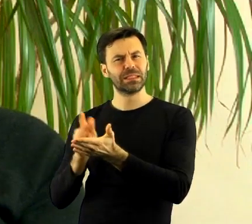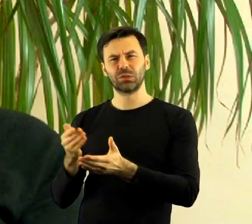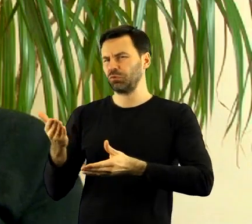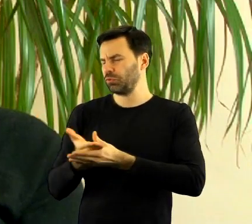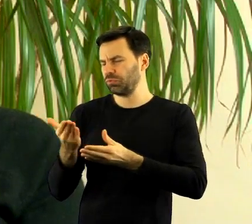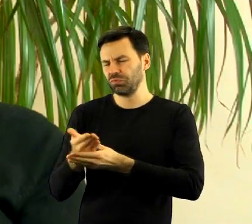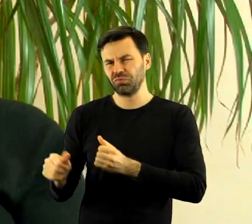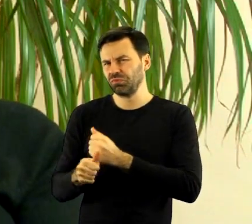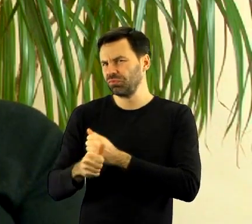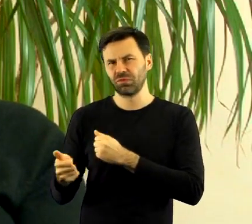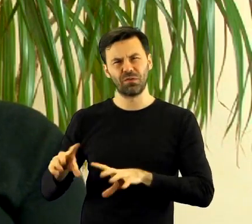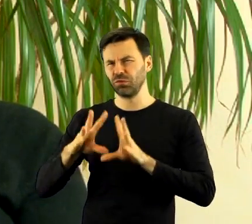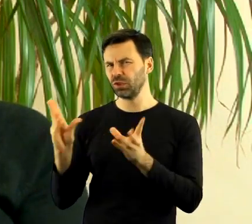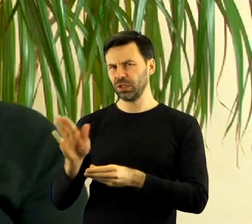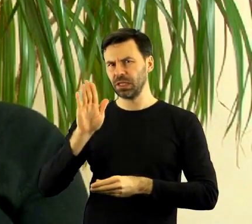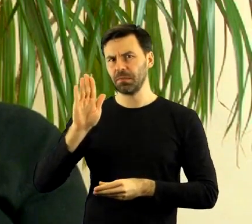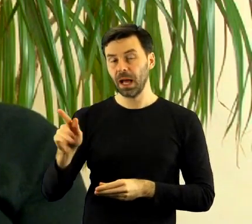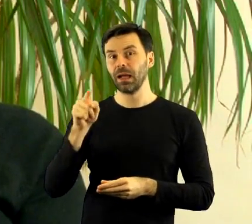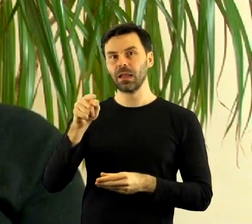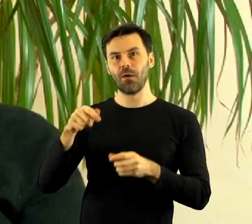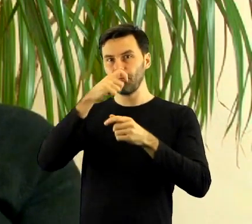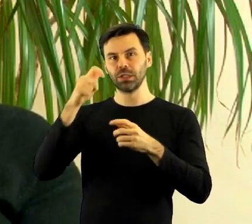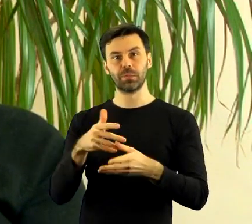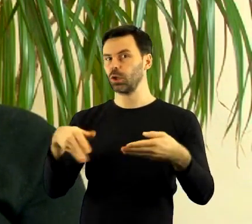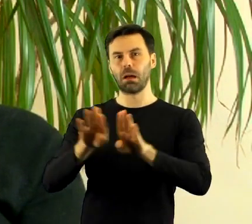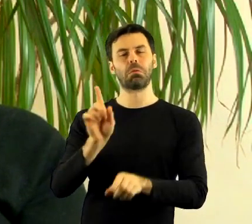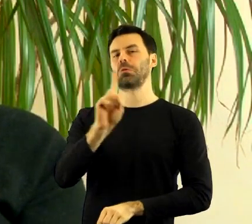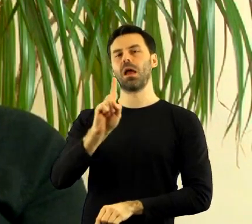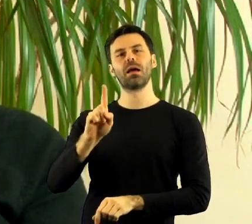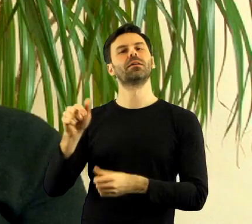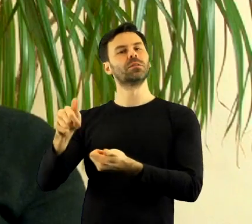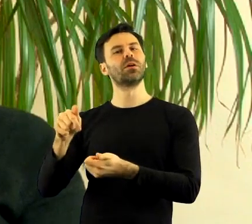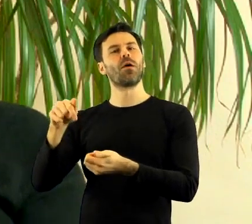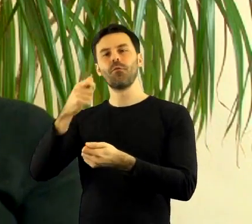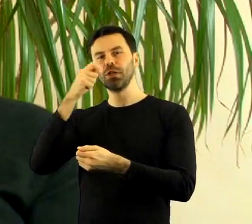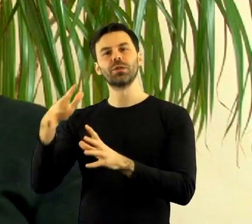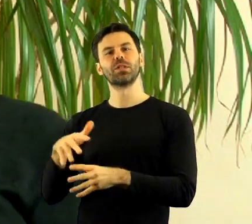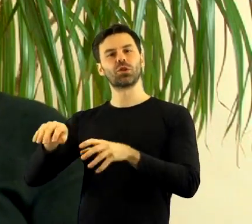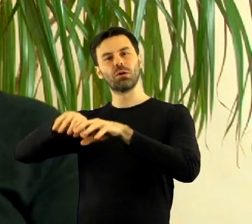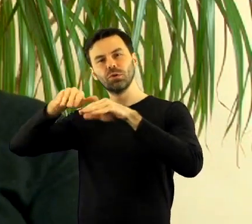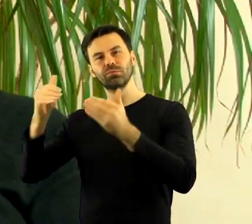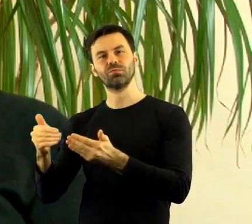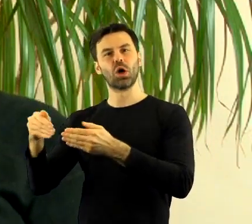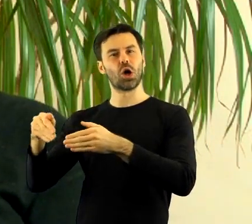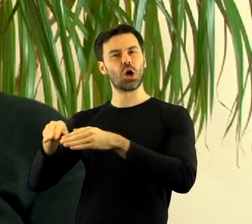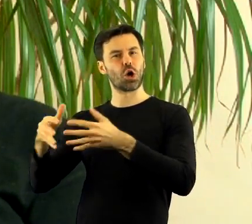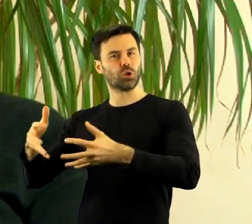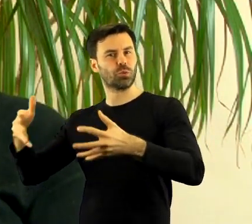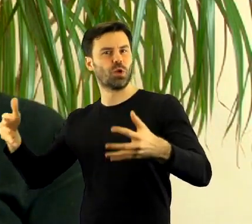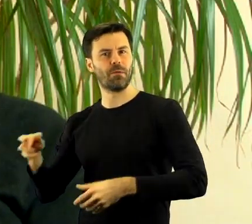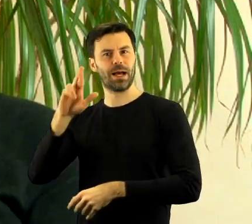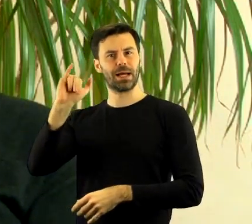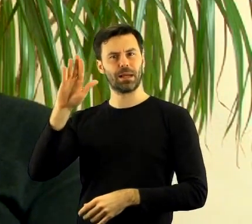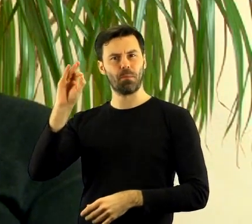zagospodarowania z wysypisko do zamknięcia na wysypisko po rozbudowie RIPOC. Uzyskiwano te wszystkie